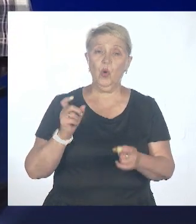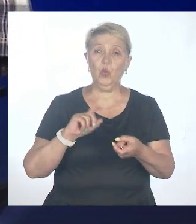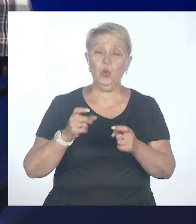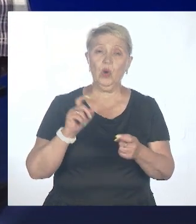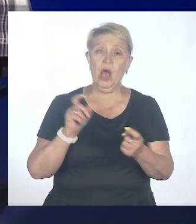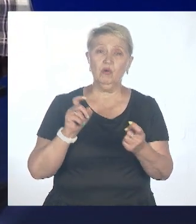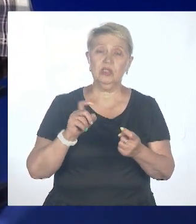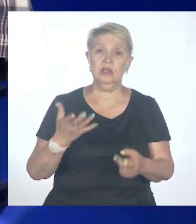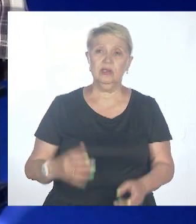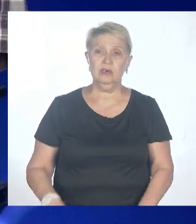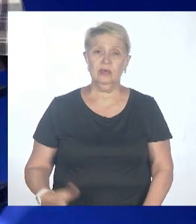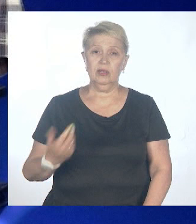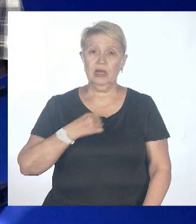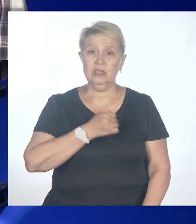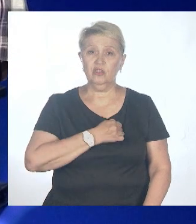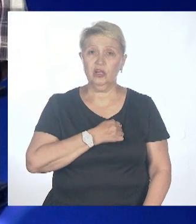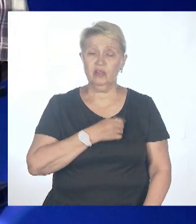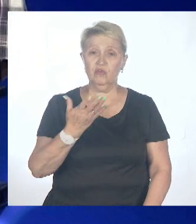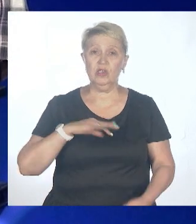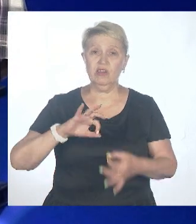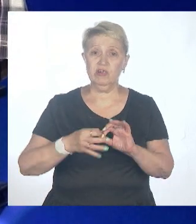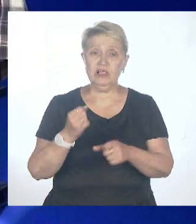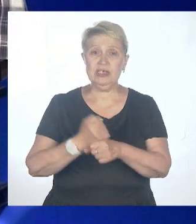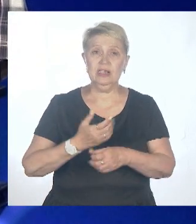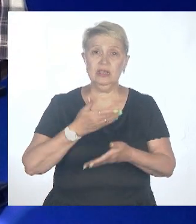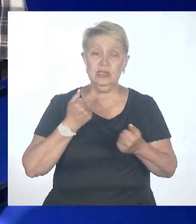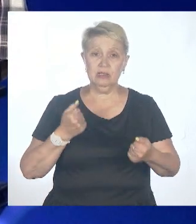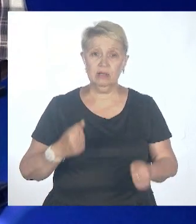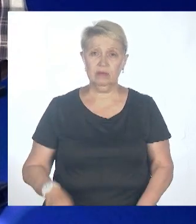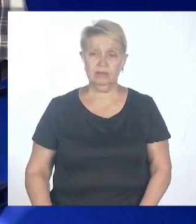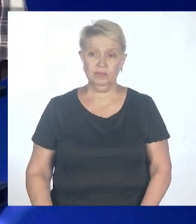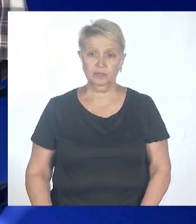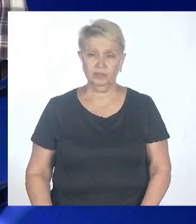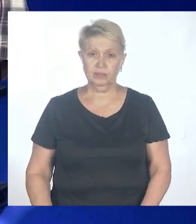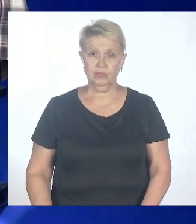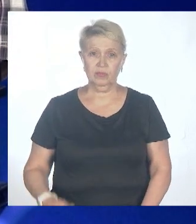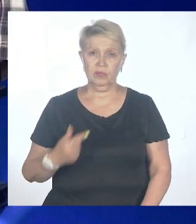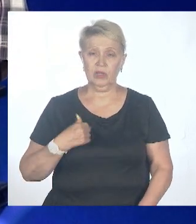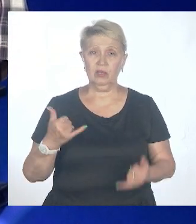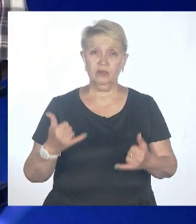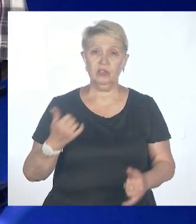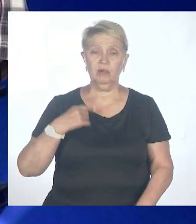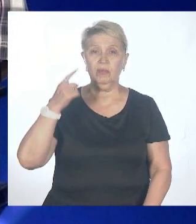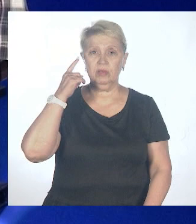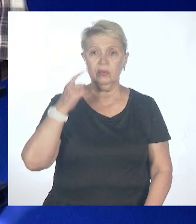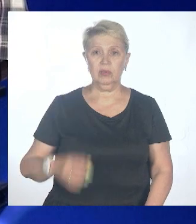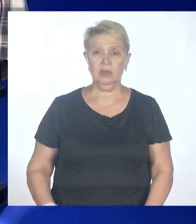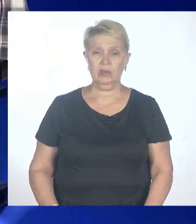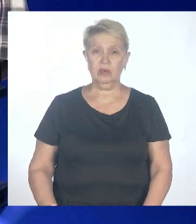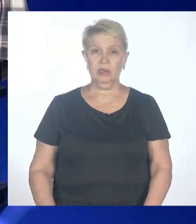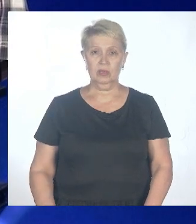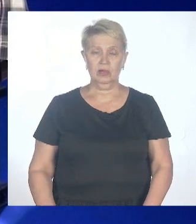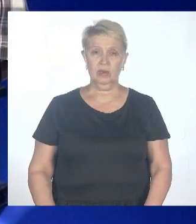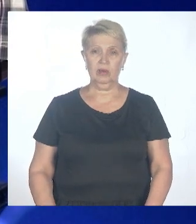То есть, к сожалению, выводов не сделано. Я вот сейчас подумал, нет в этом какого-то